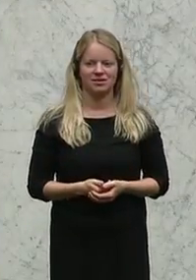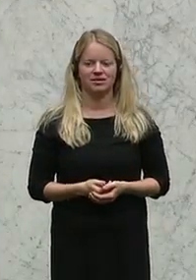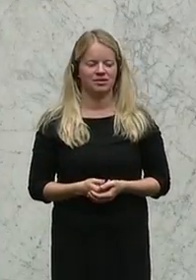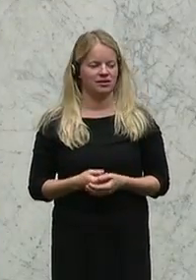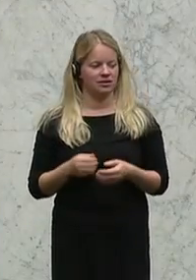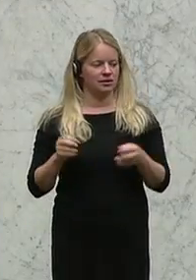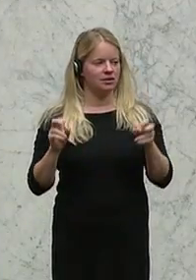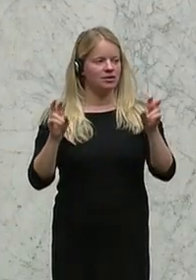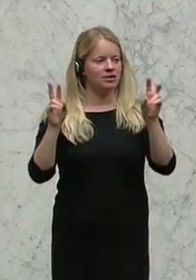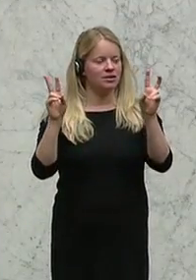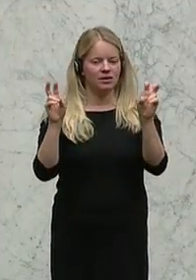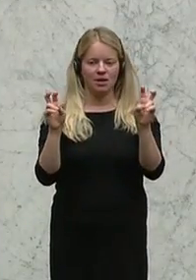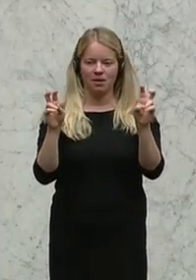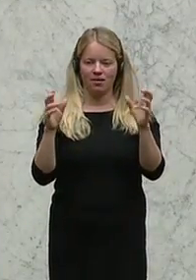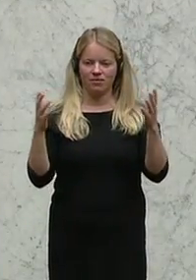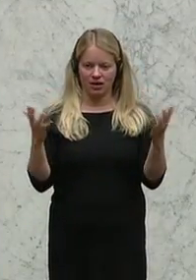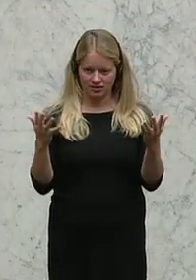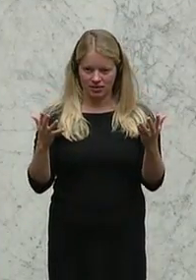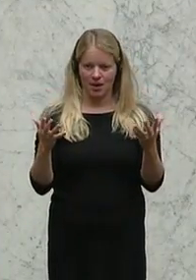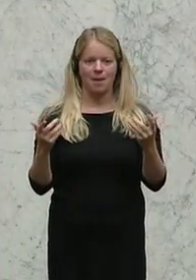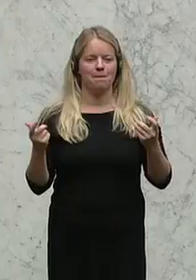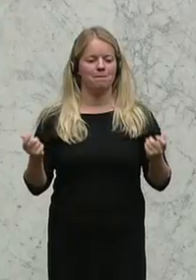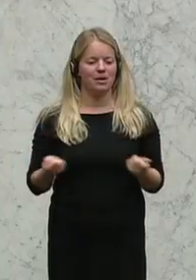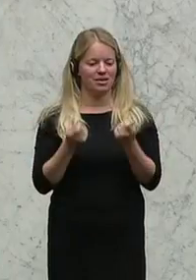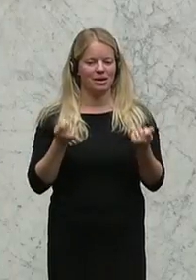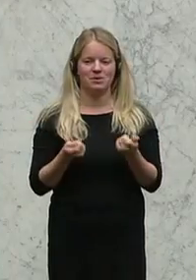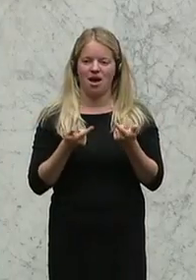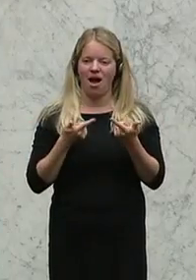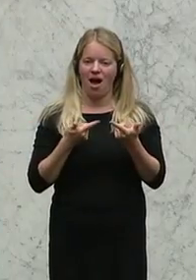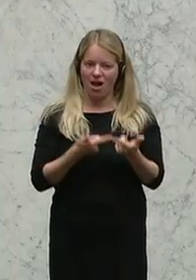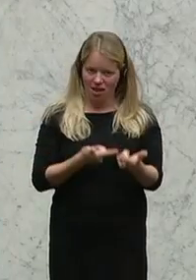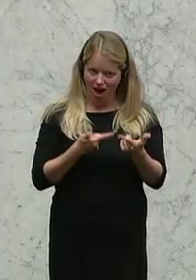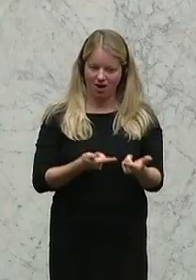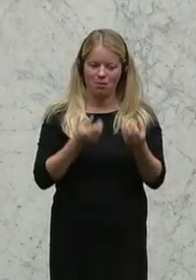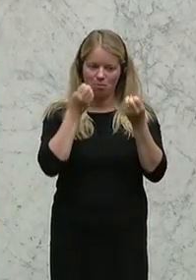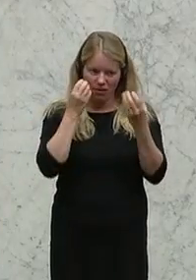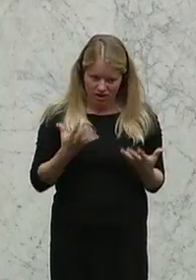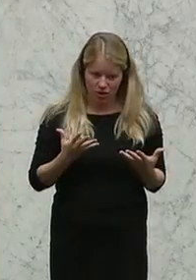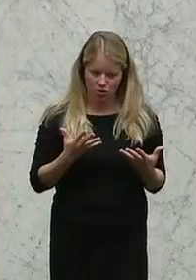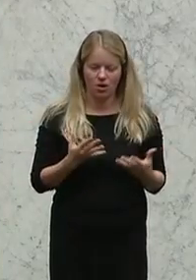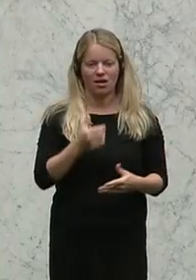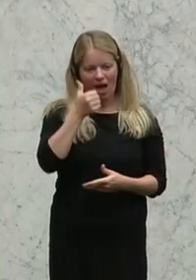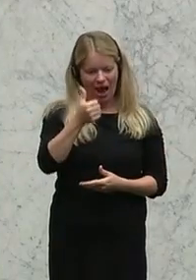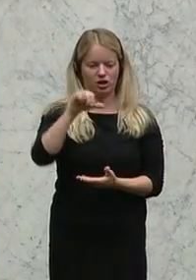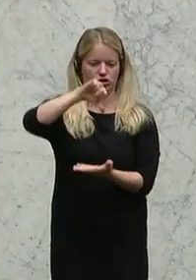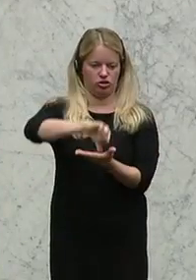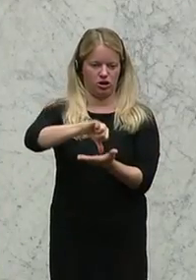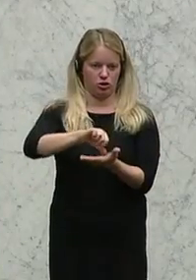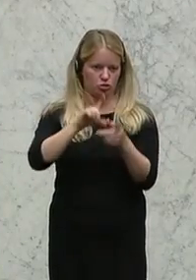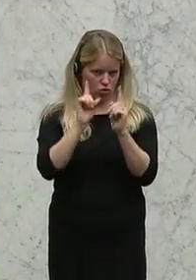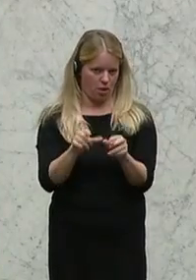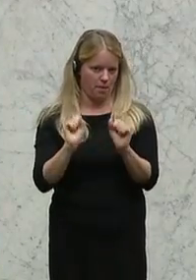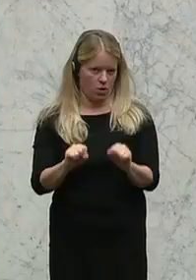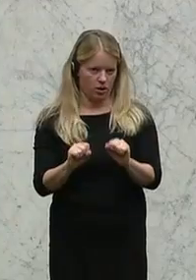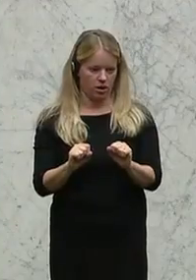Thema der One-Stop-Shops für Betriebsanlagengenehmigungen. Festgehalten im Regierungsprogramm, im